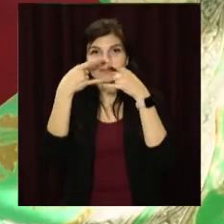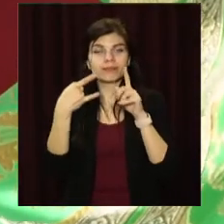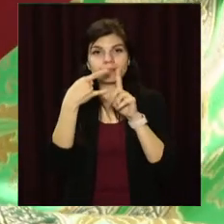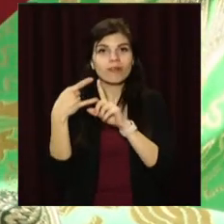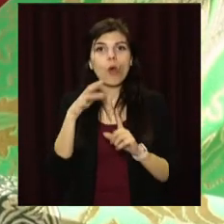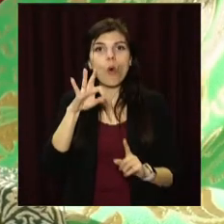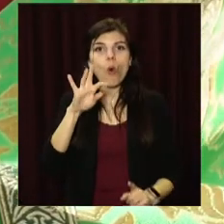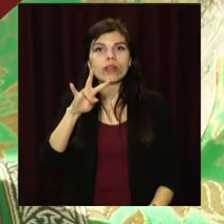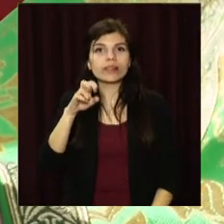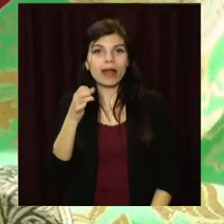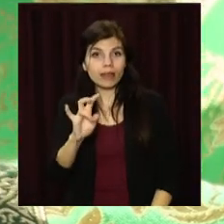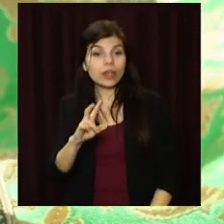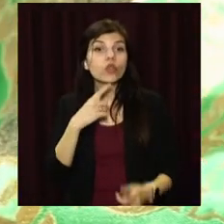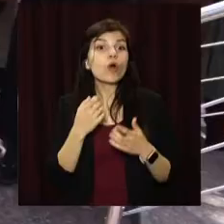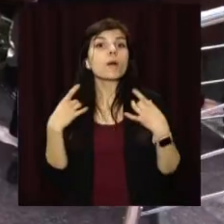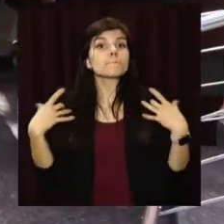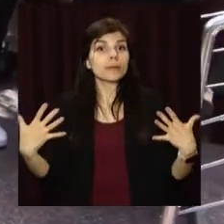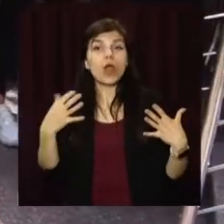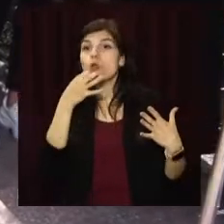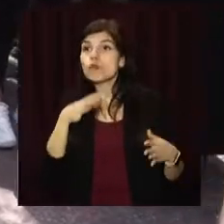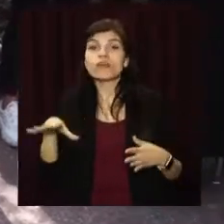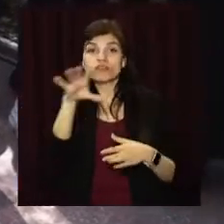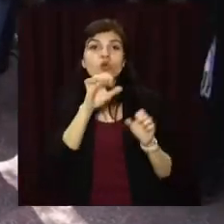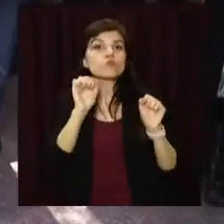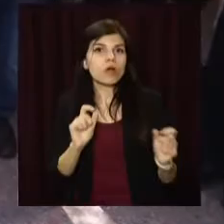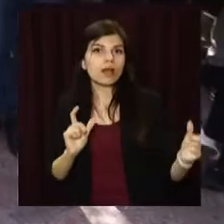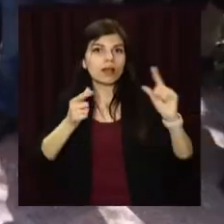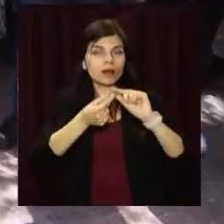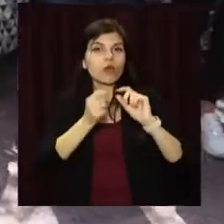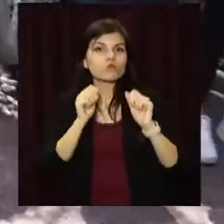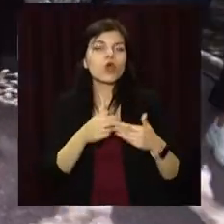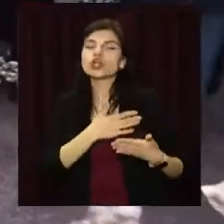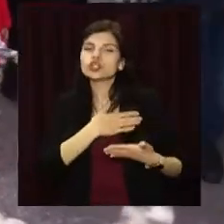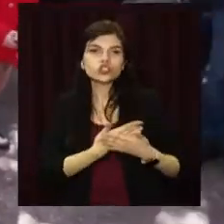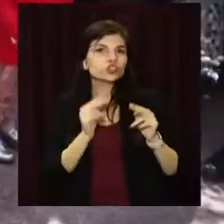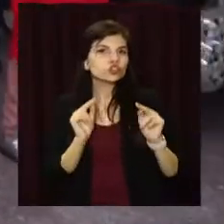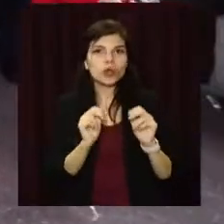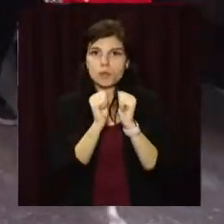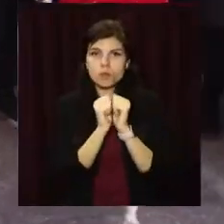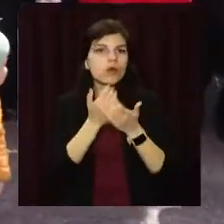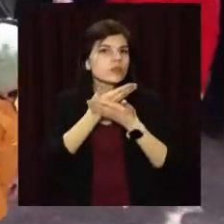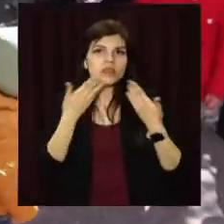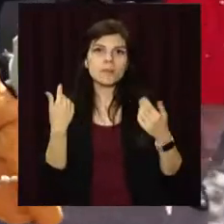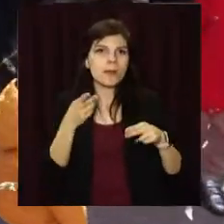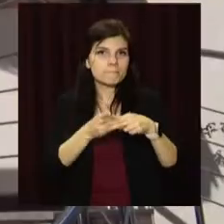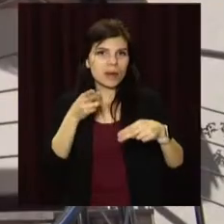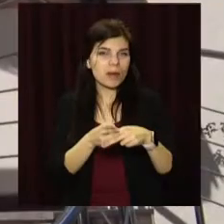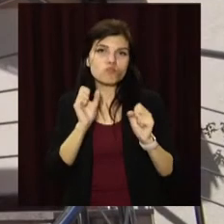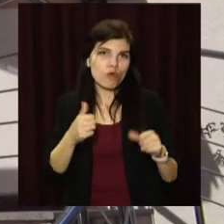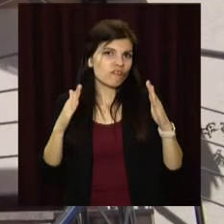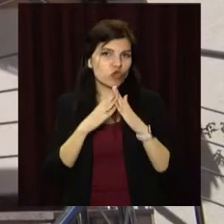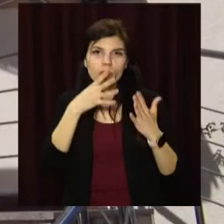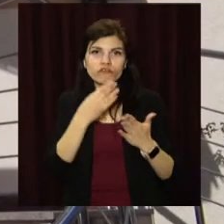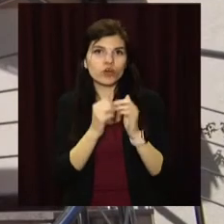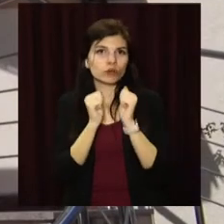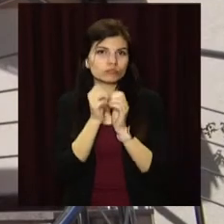богослужінь. Утім, долучитися до святкування скрізь завжди, кажуть, можна щирою молитвою. Для неї немає жодних обмежень. Юлія